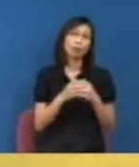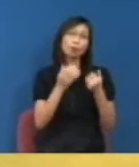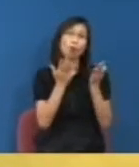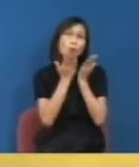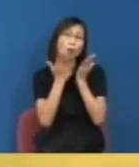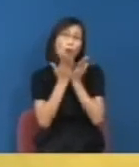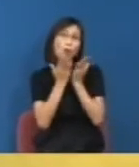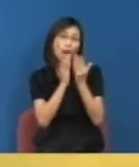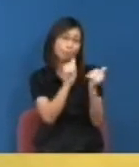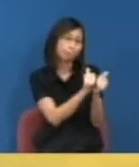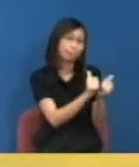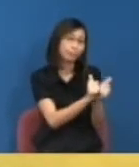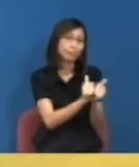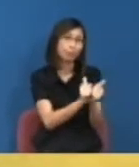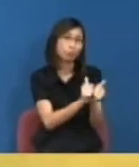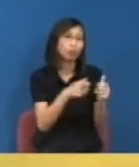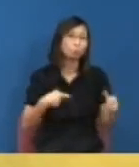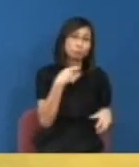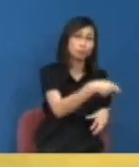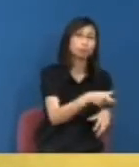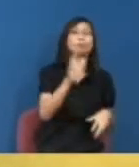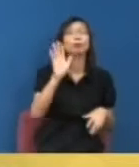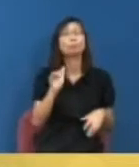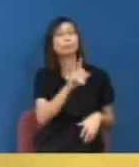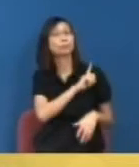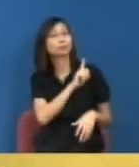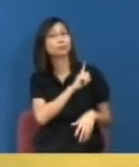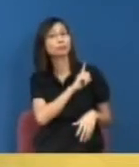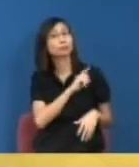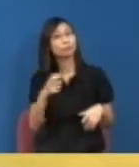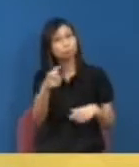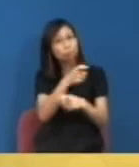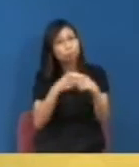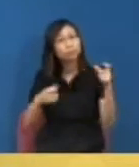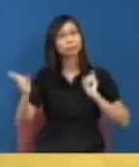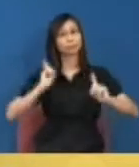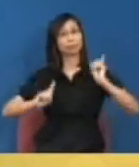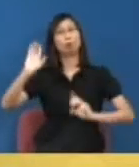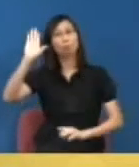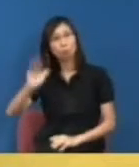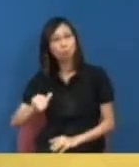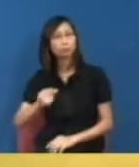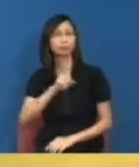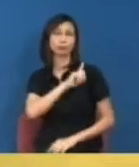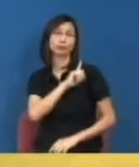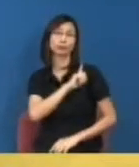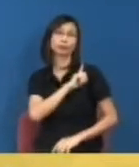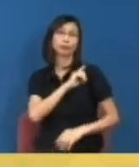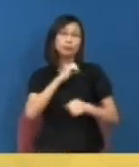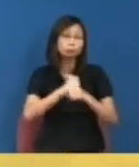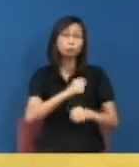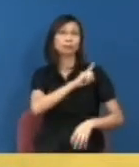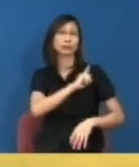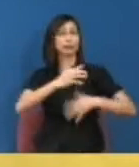我們自己的財政自由是可行的香港大學接著便是自己搞自己的事